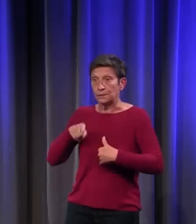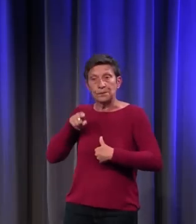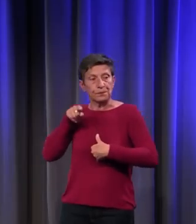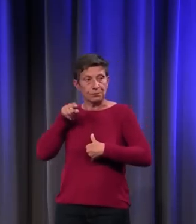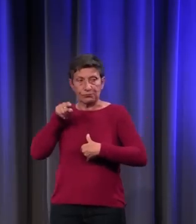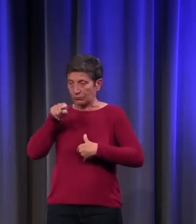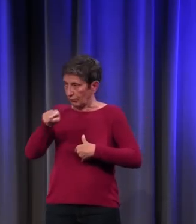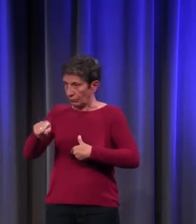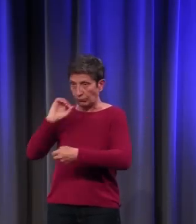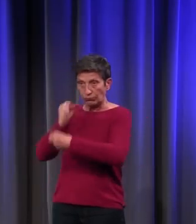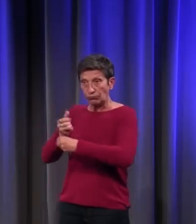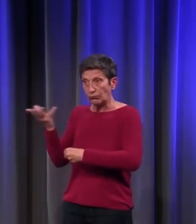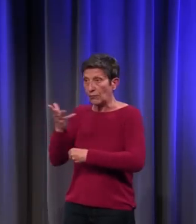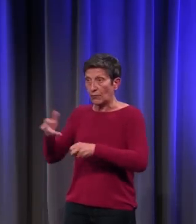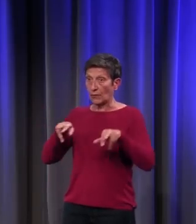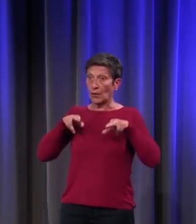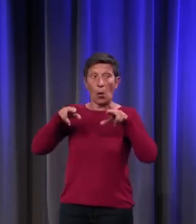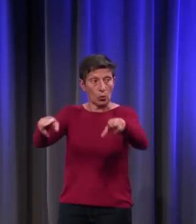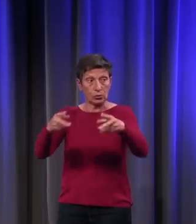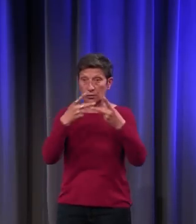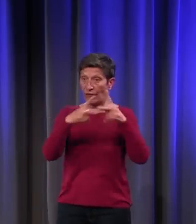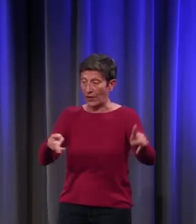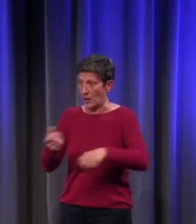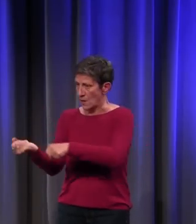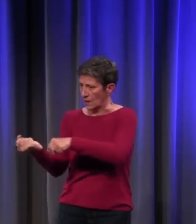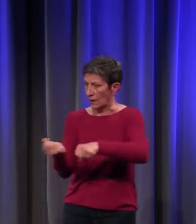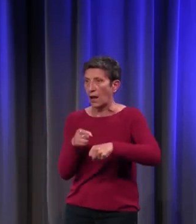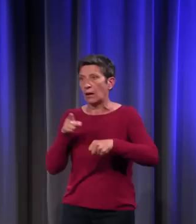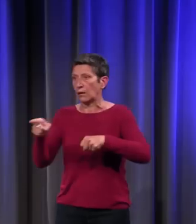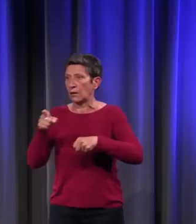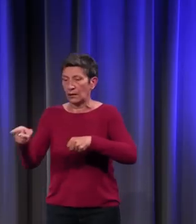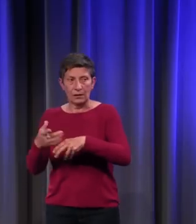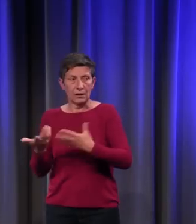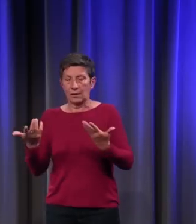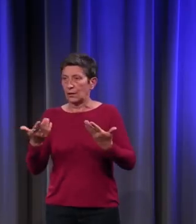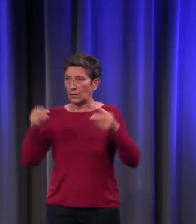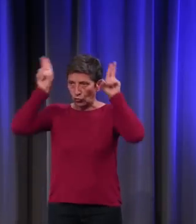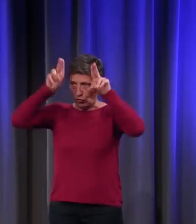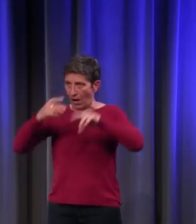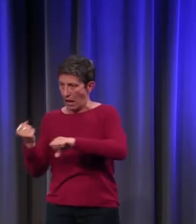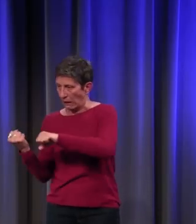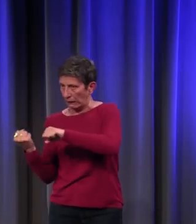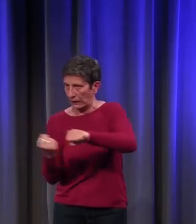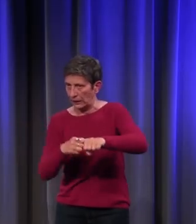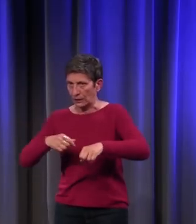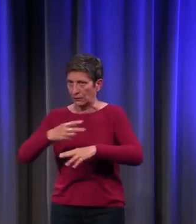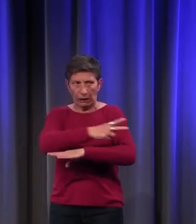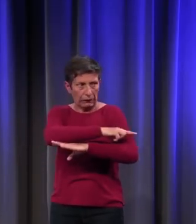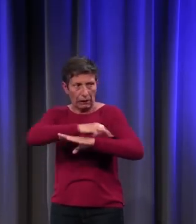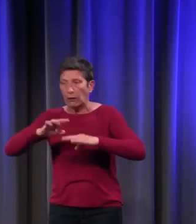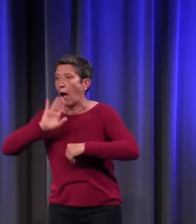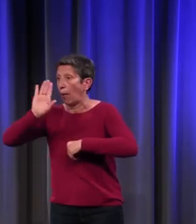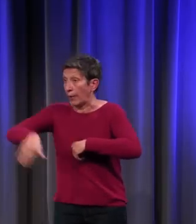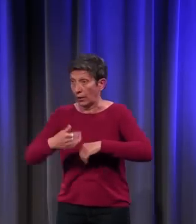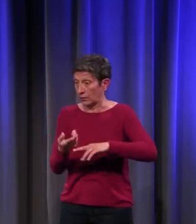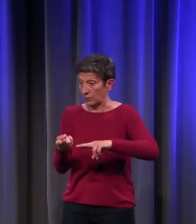rituellement dans les rues de Falaise sur une clé tirée par une jument, puis condamnée à mort, d